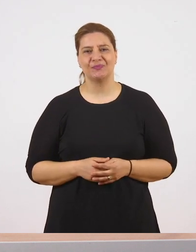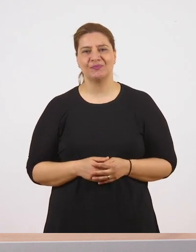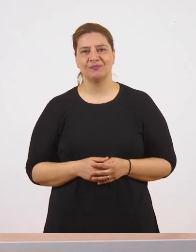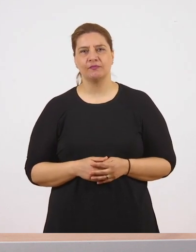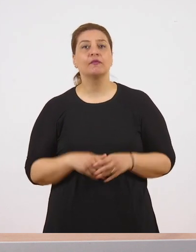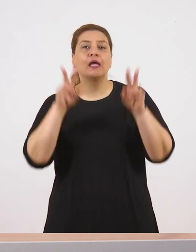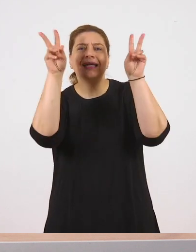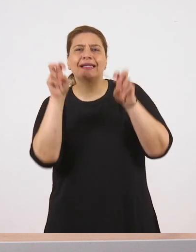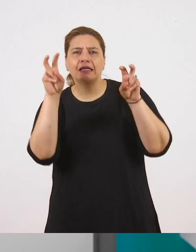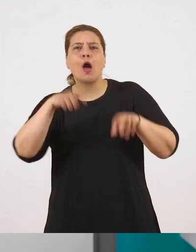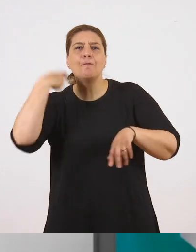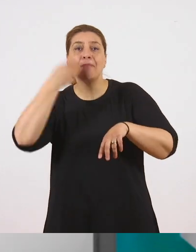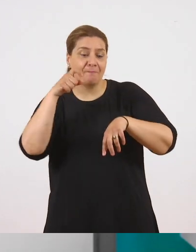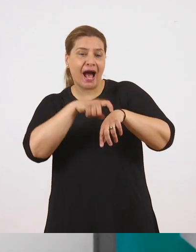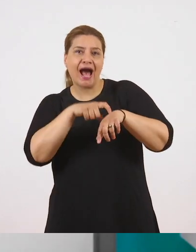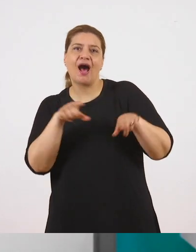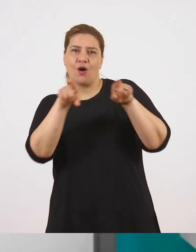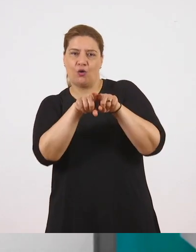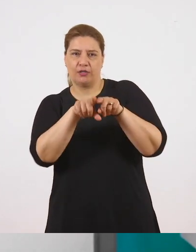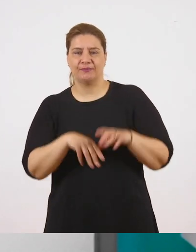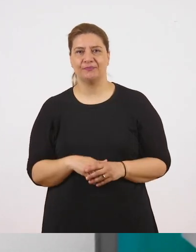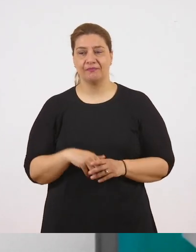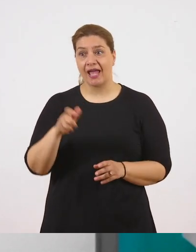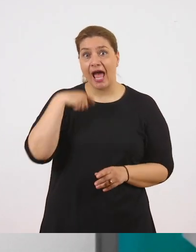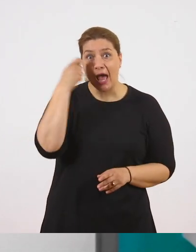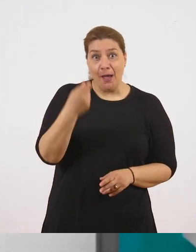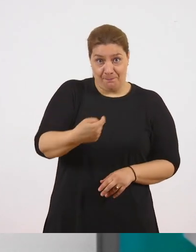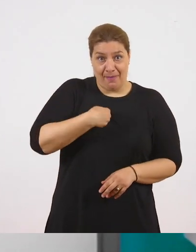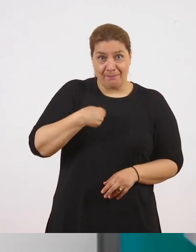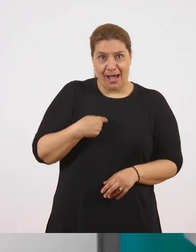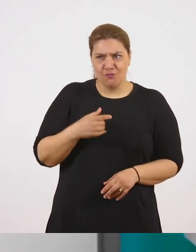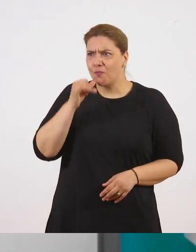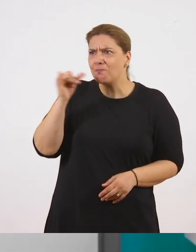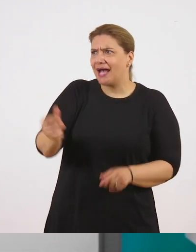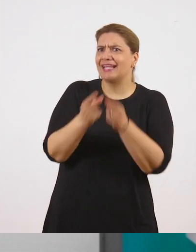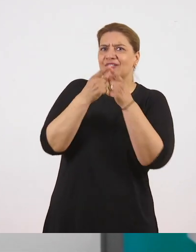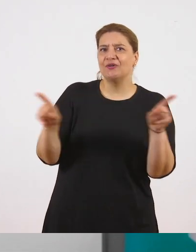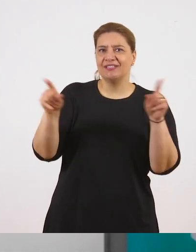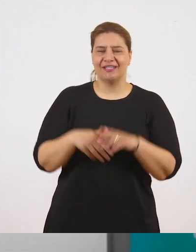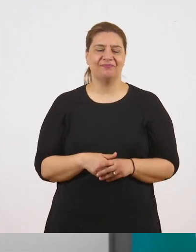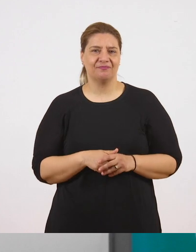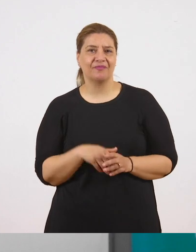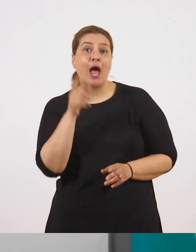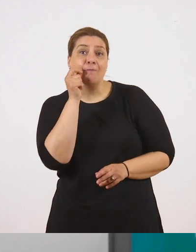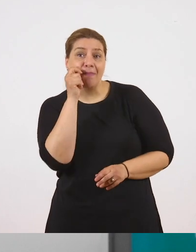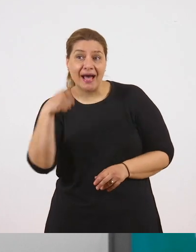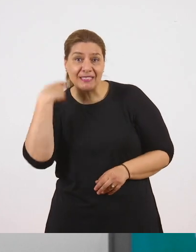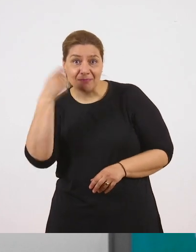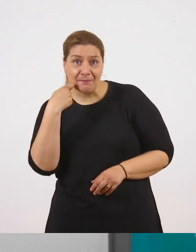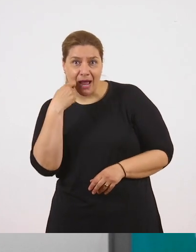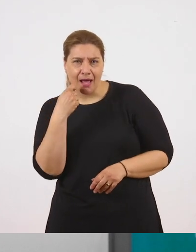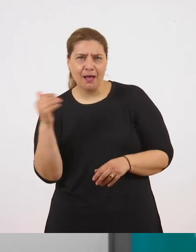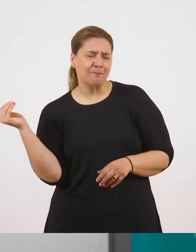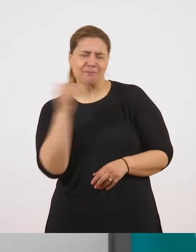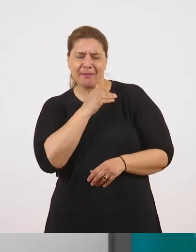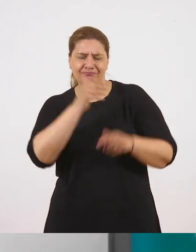Ωρες με τη μητέρα μου. Η μαμά μου ήταν πάντα ξεχωριστή. Με τον μπαμπά παντρεύτηκαν από έρωτα στο Άψε Σβήσε.